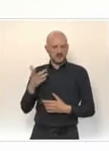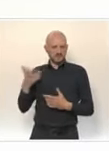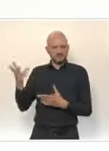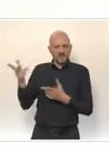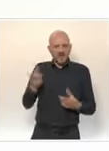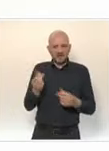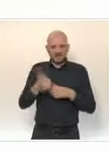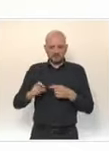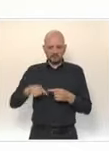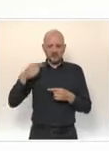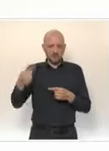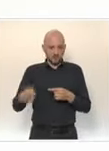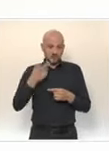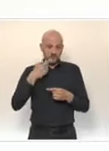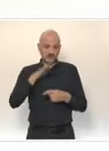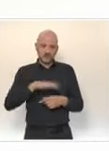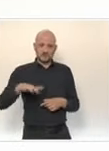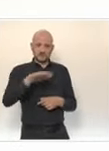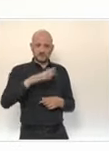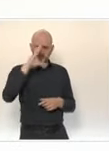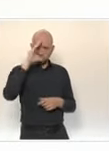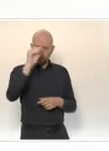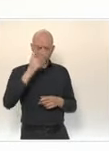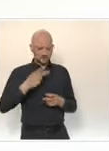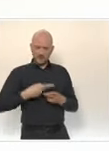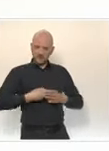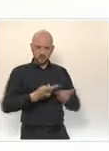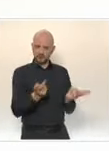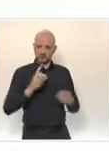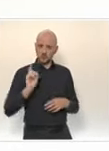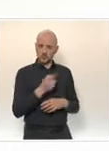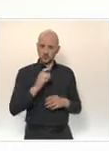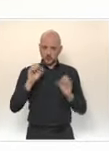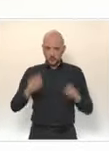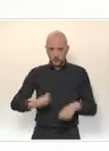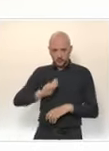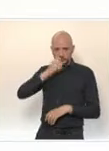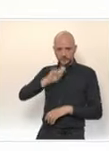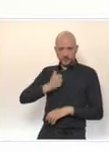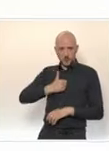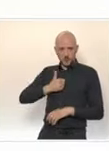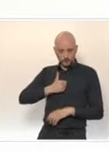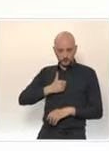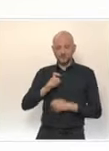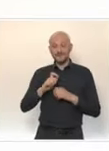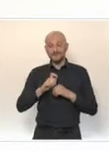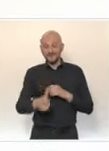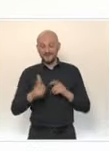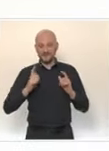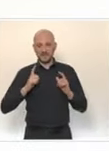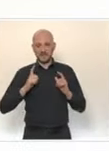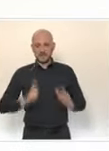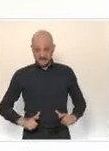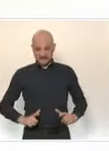nationale dès la semaine prochaine, puis à tous les lycéens à partir de la semaine du 10 mai. Pourquoi seulement aux lycéens ? Cette limite